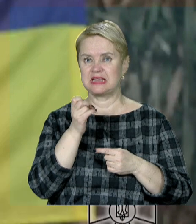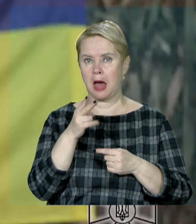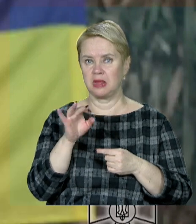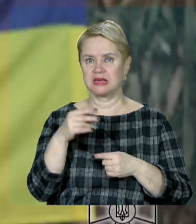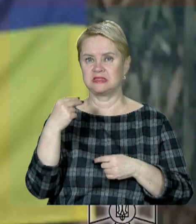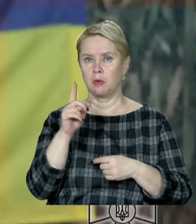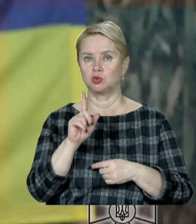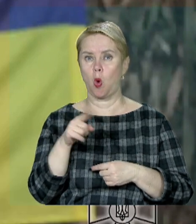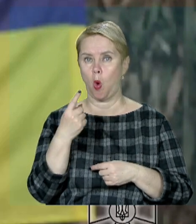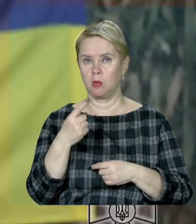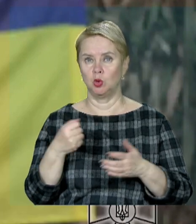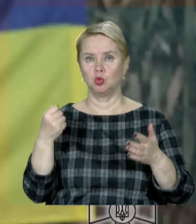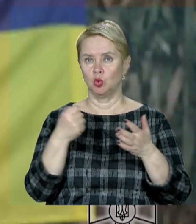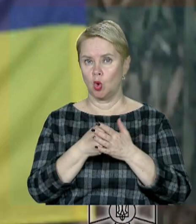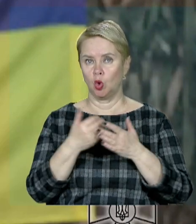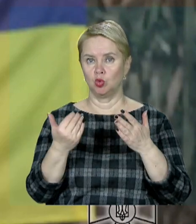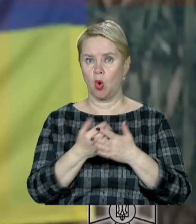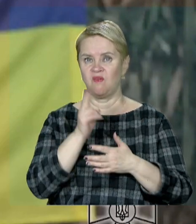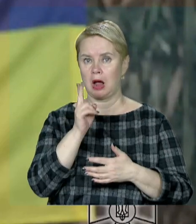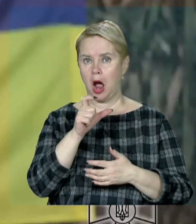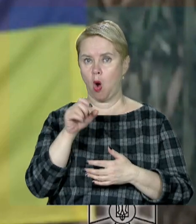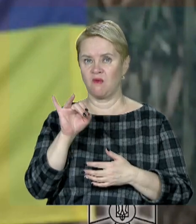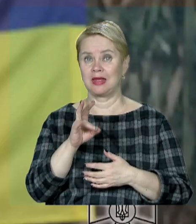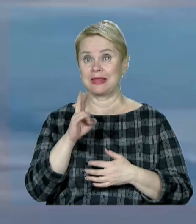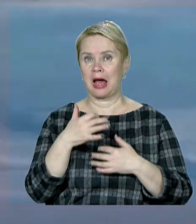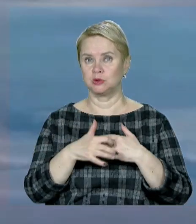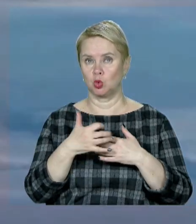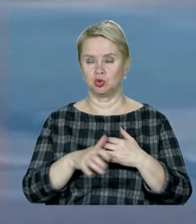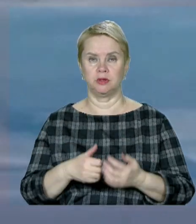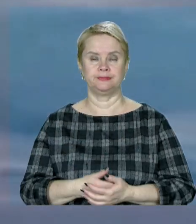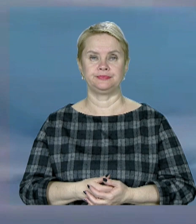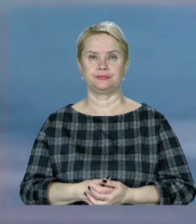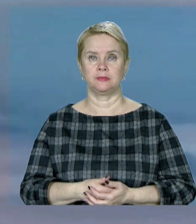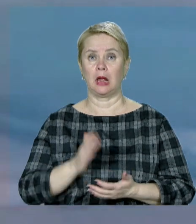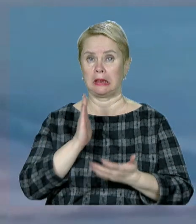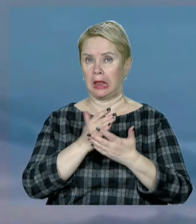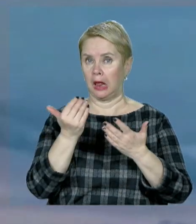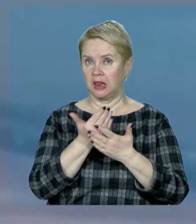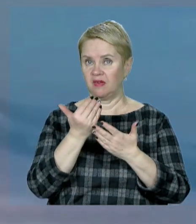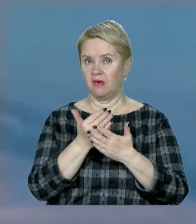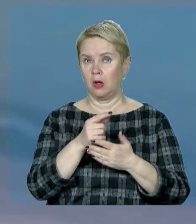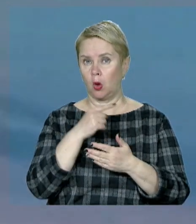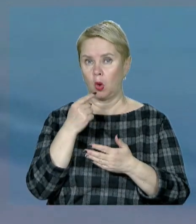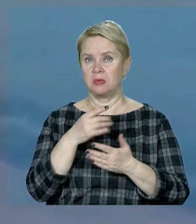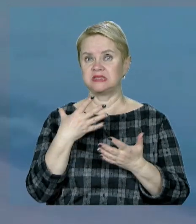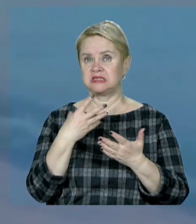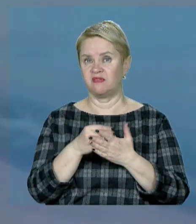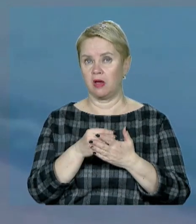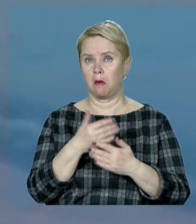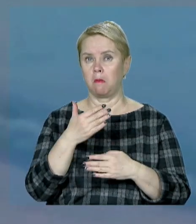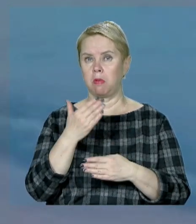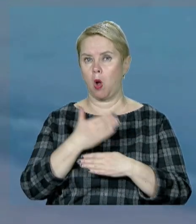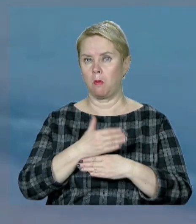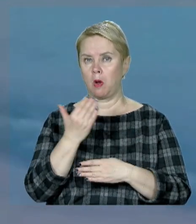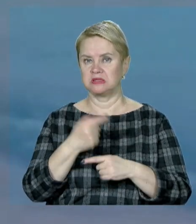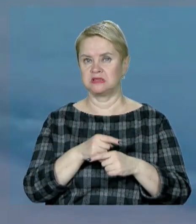Запорізької області до Нової Каховки на Херсонщині. Є інформація, що окупанти зняли свої блокпости